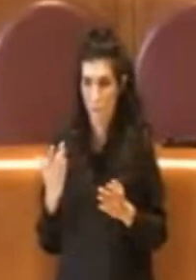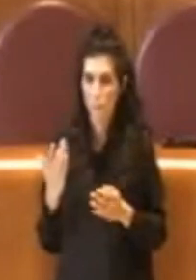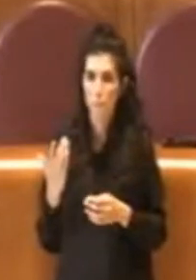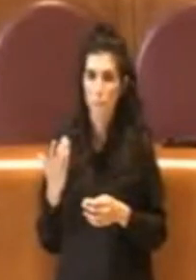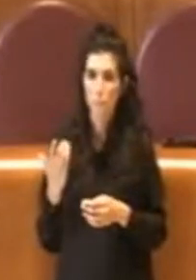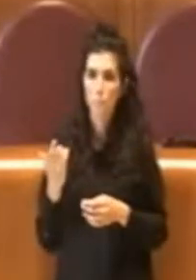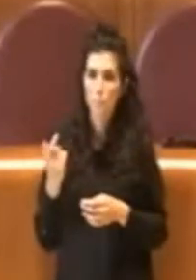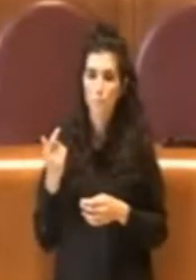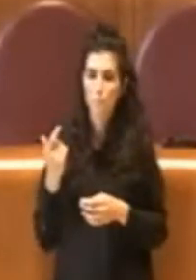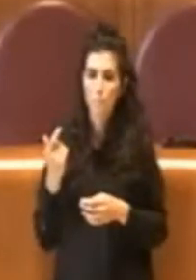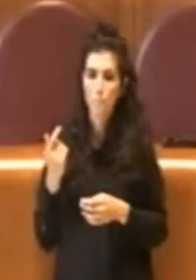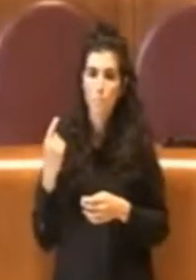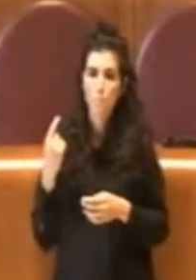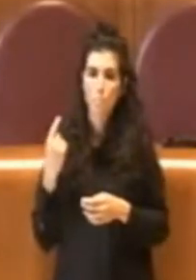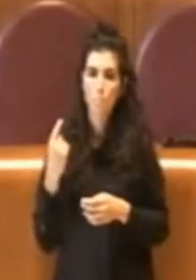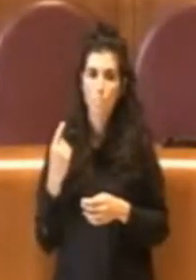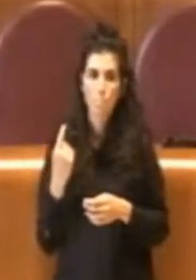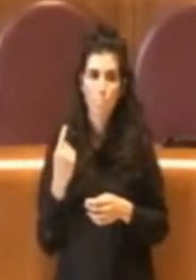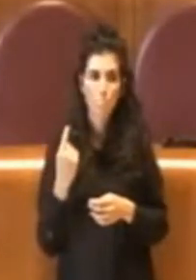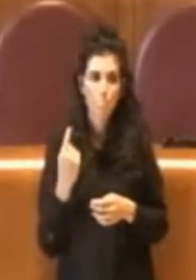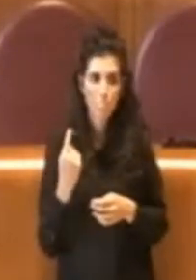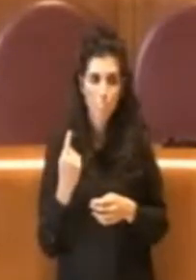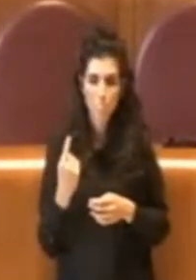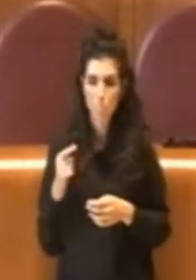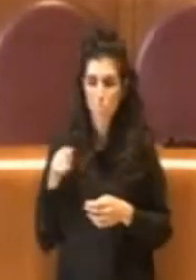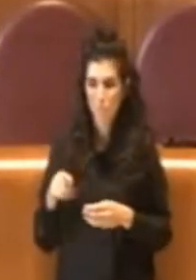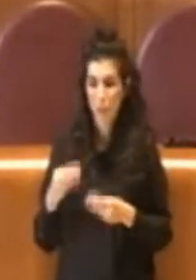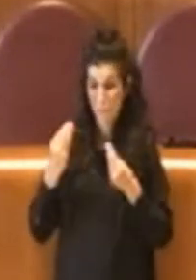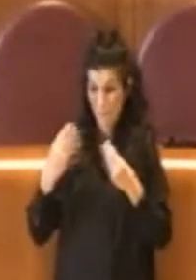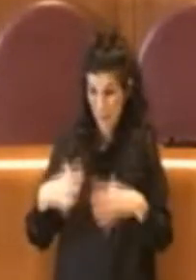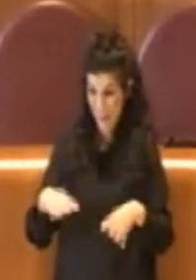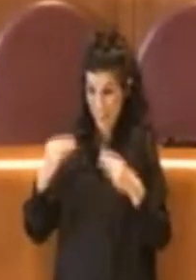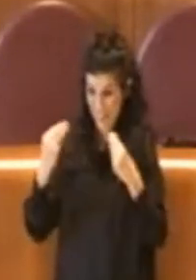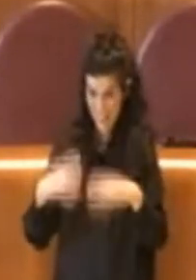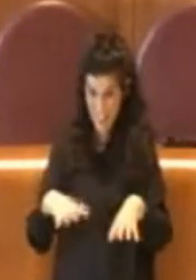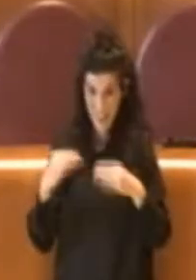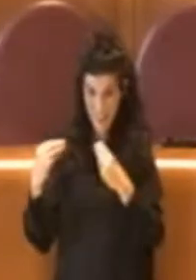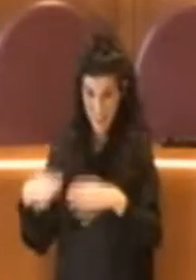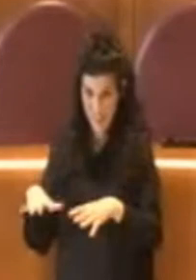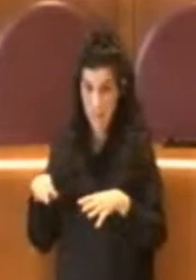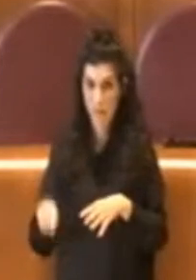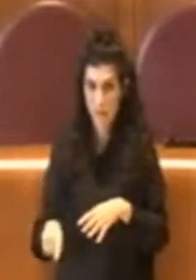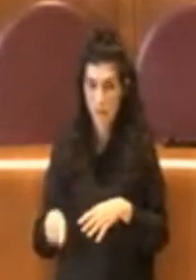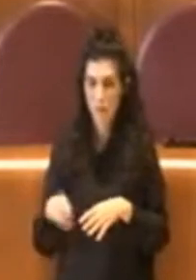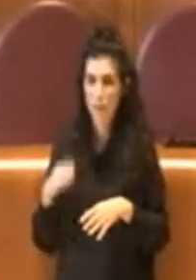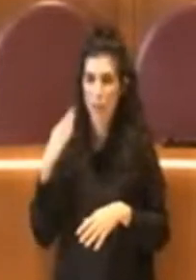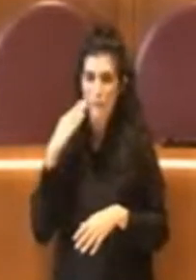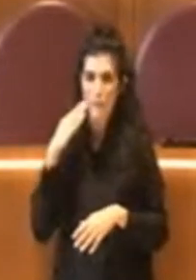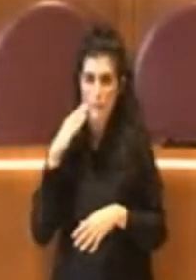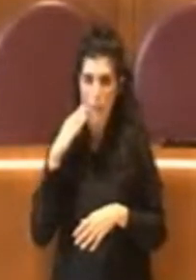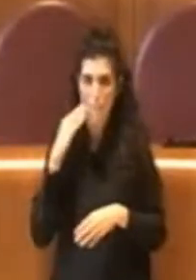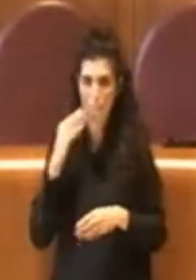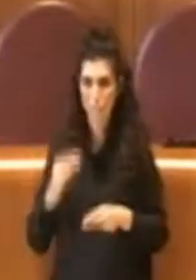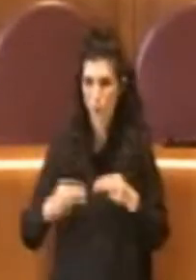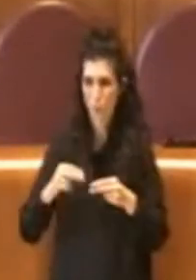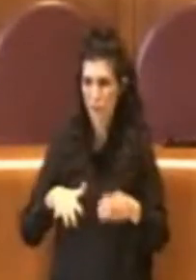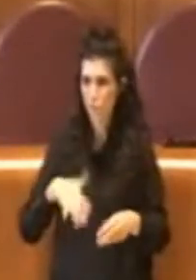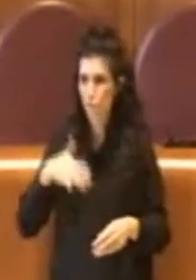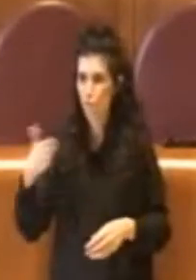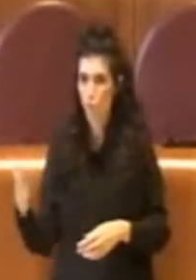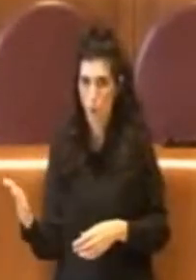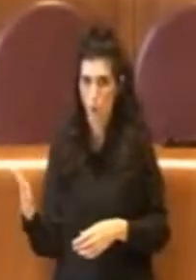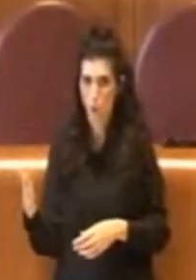manifestare queste perdite, fare un bel debito fuori bilancio, che è un qualche cosa che